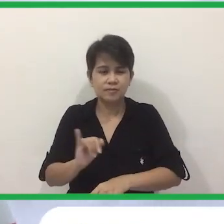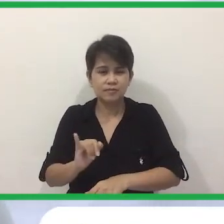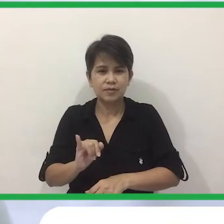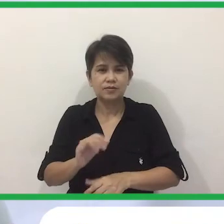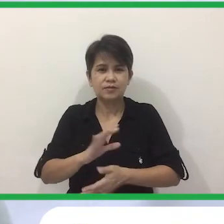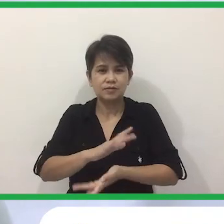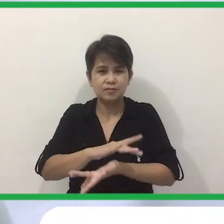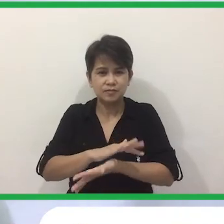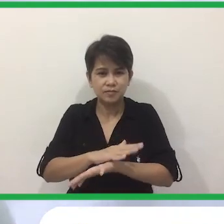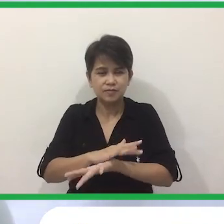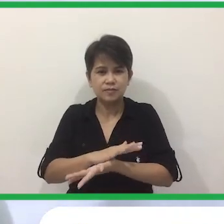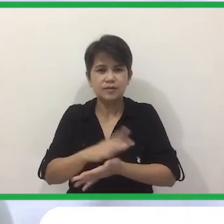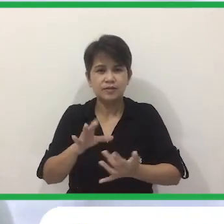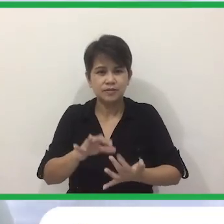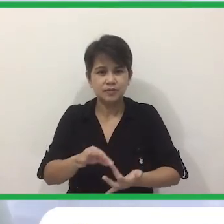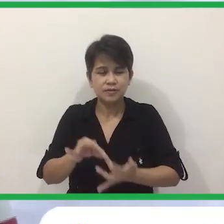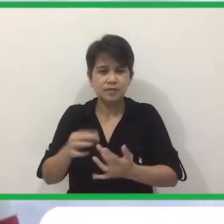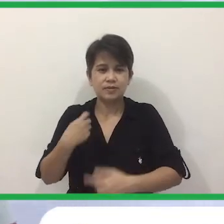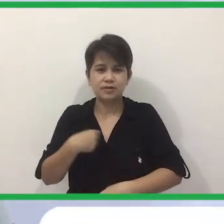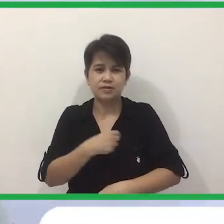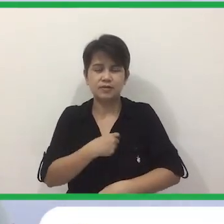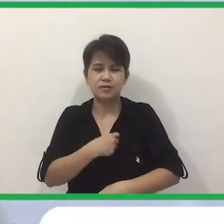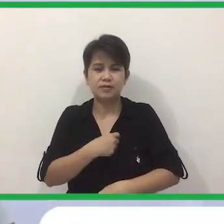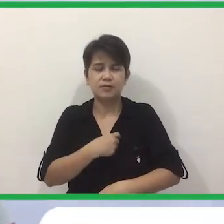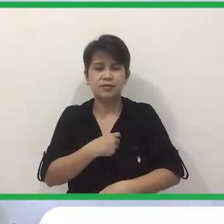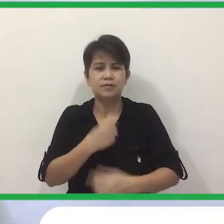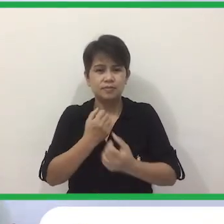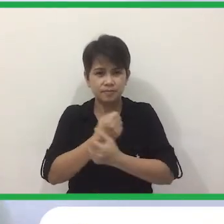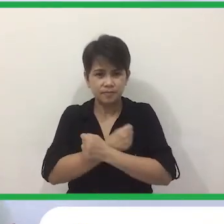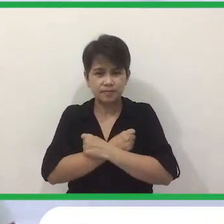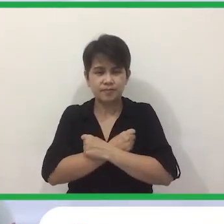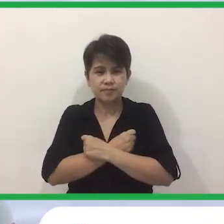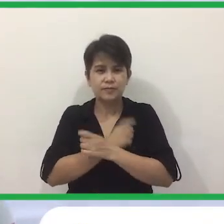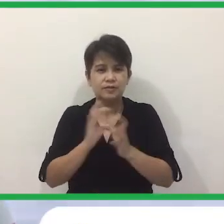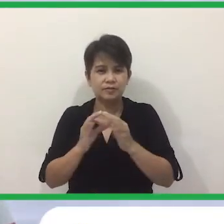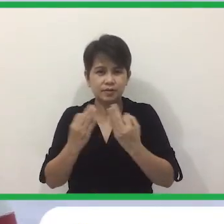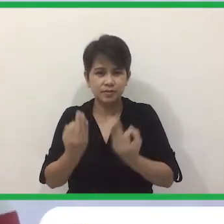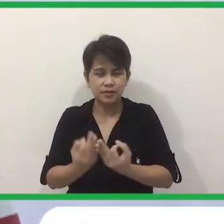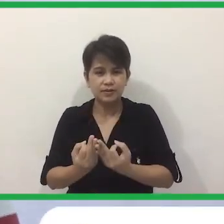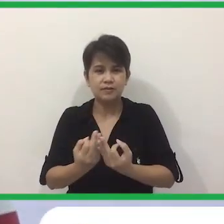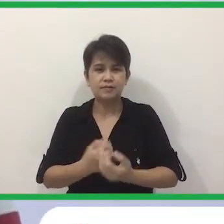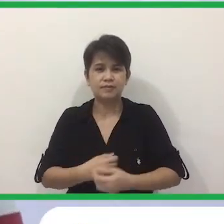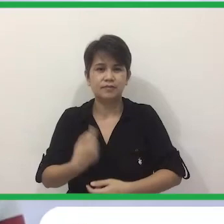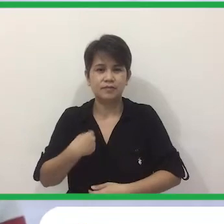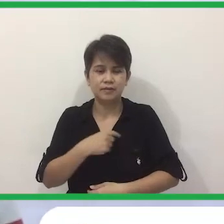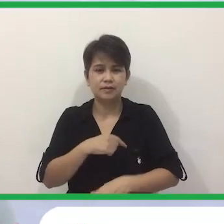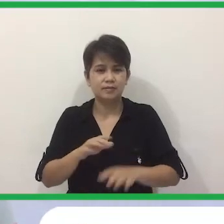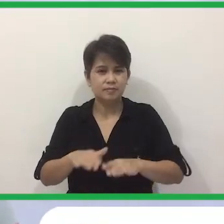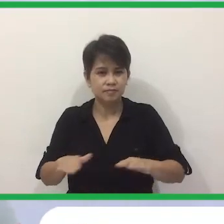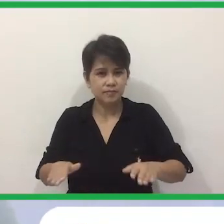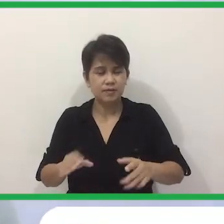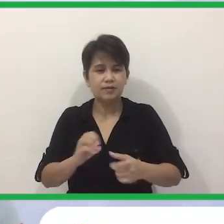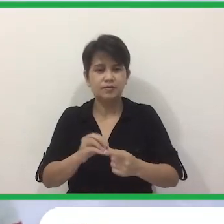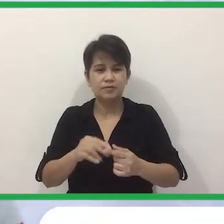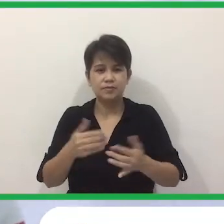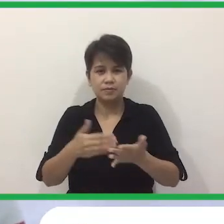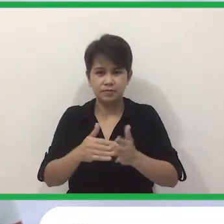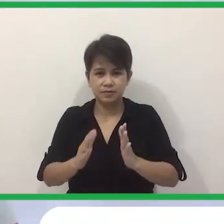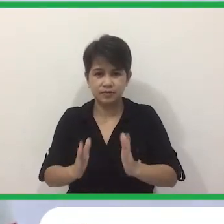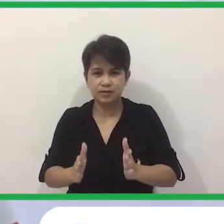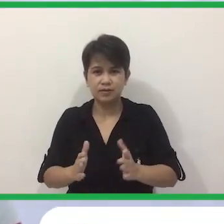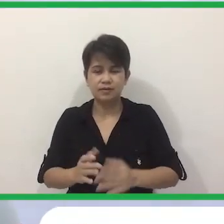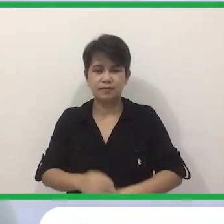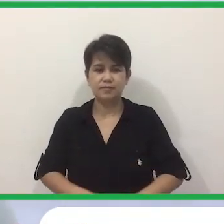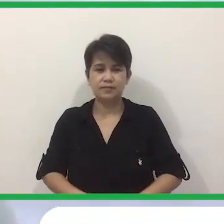Magkakasakit Ang Ibang Tao At Maski Tayo Lalo Nang Mga Mahal Sa Buhay Nung Batang Kinakausap Natin Anak